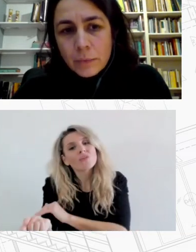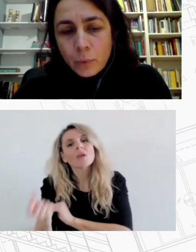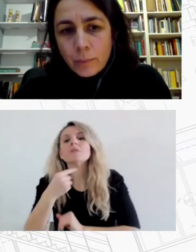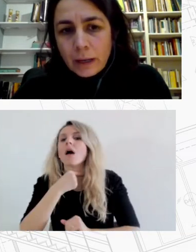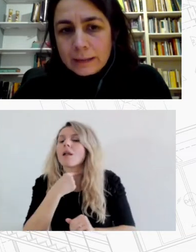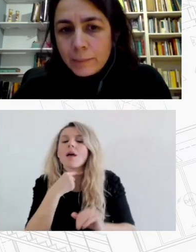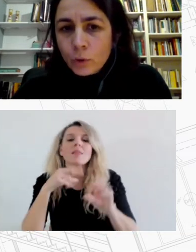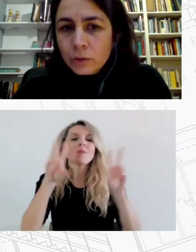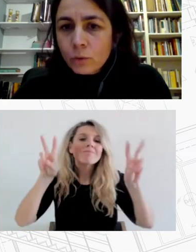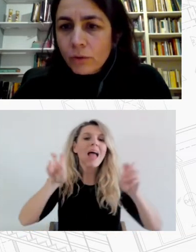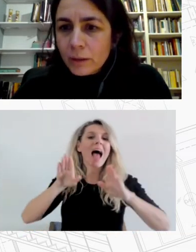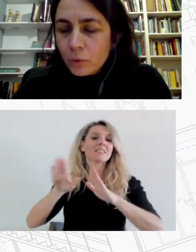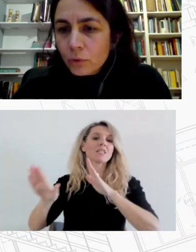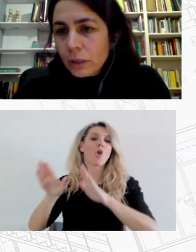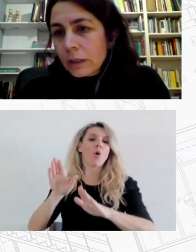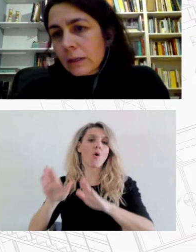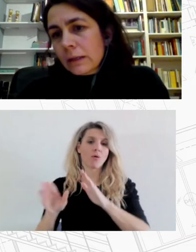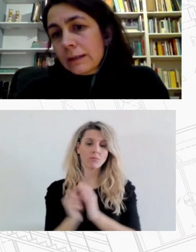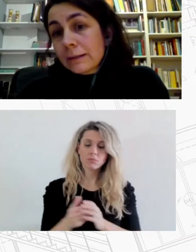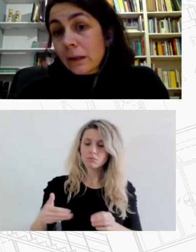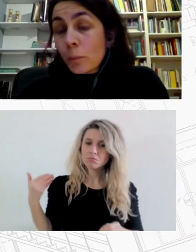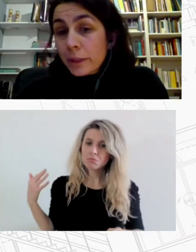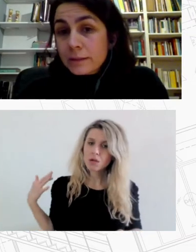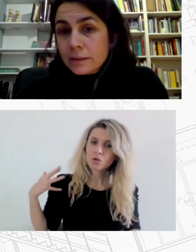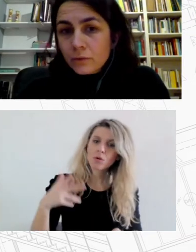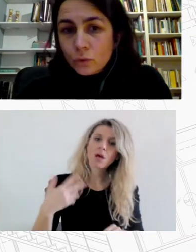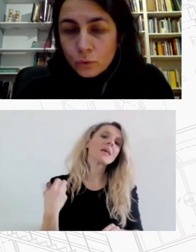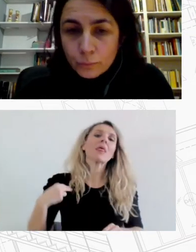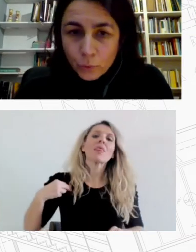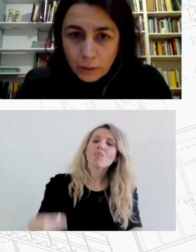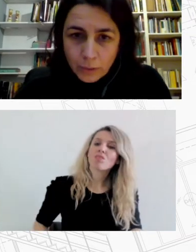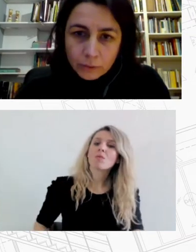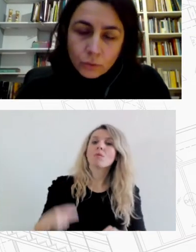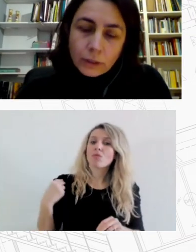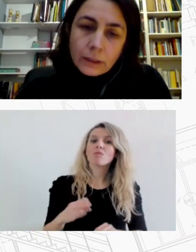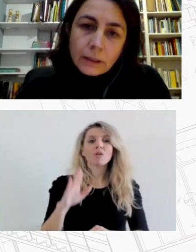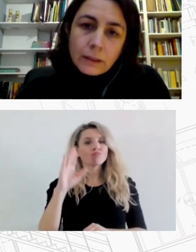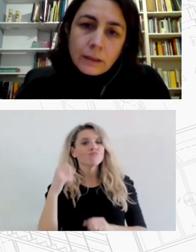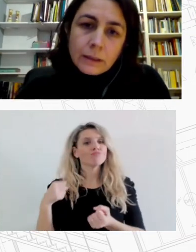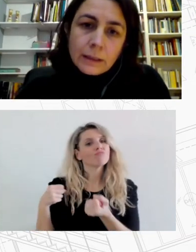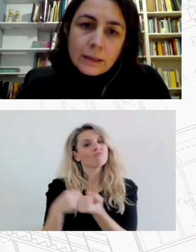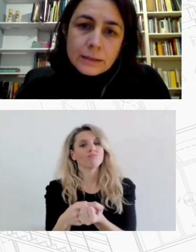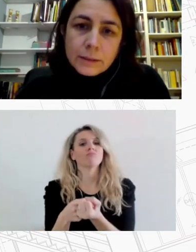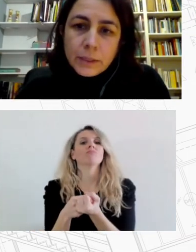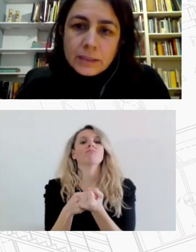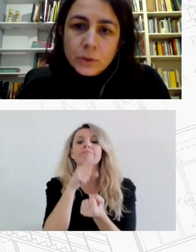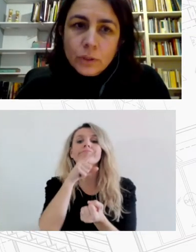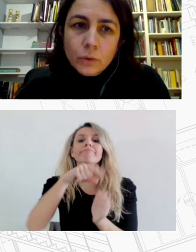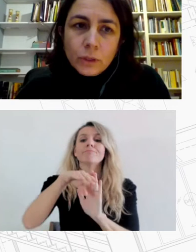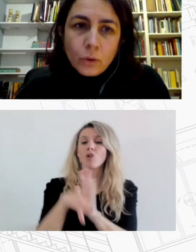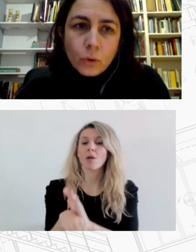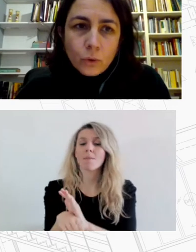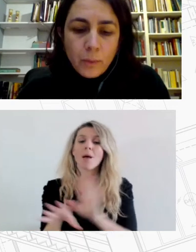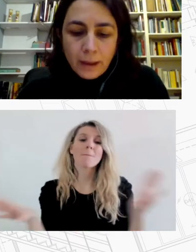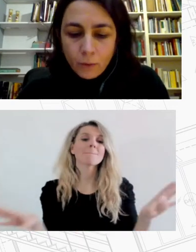είδαμε μια πολύ μεγαλύτερη εμπλοκή των Δήμων για την υλοποίηση αυτών των προγραμμάτων και σε σύμπραξη με τον